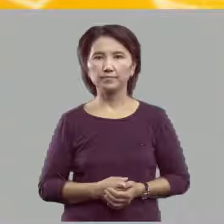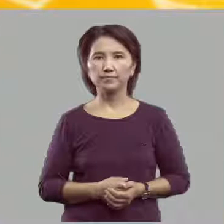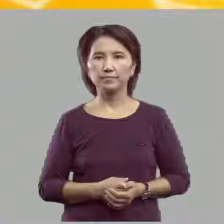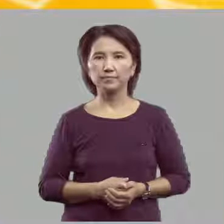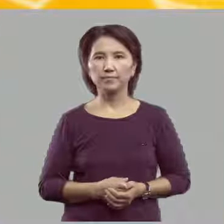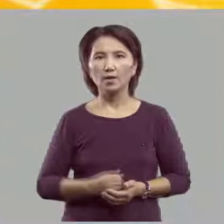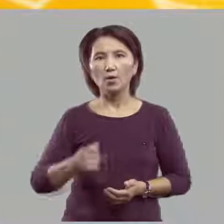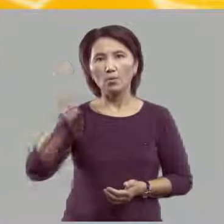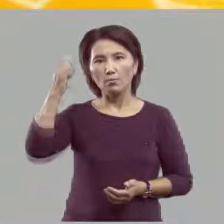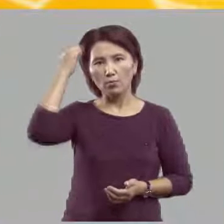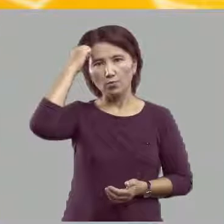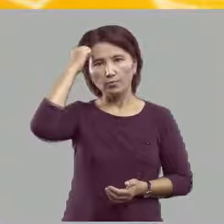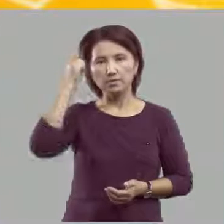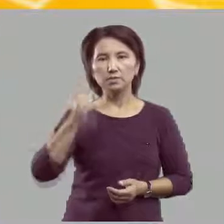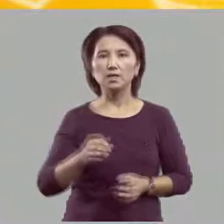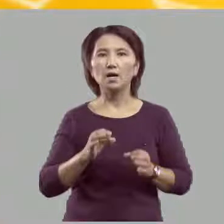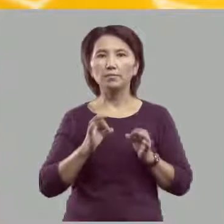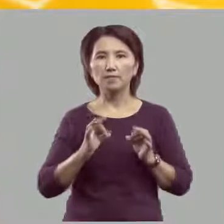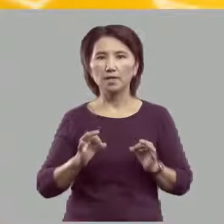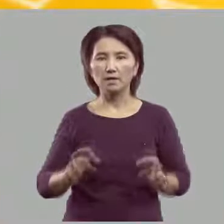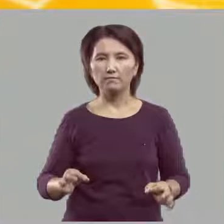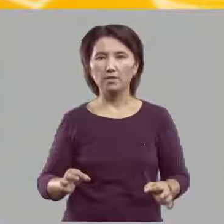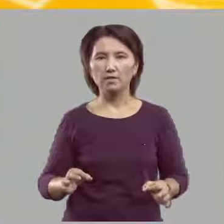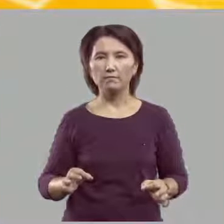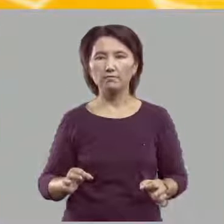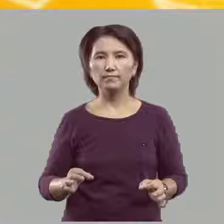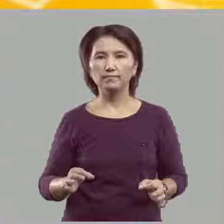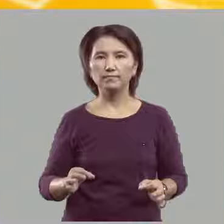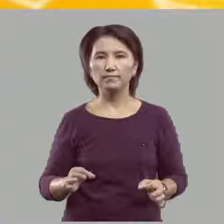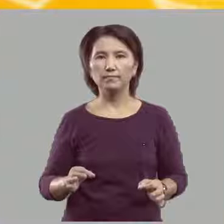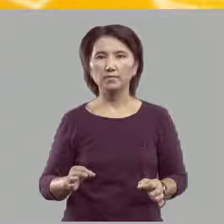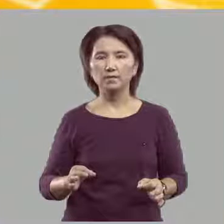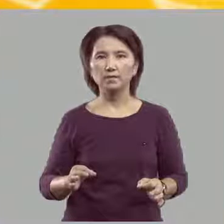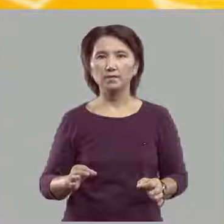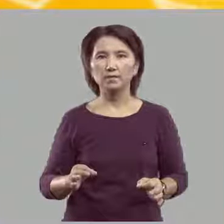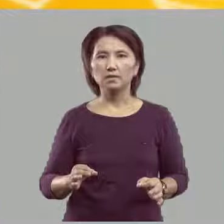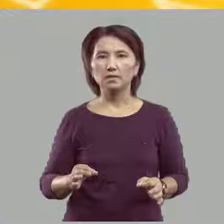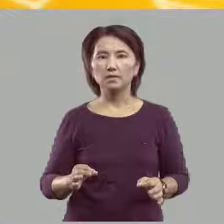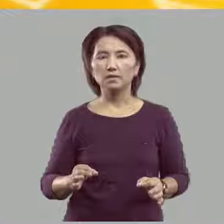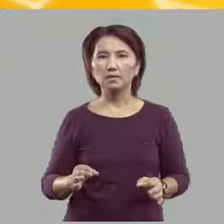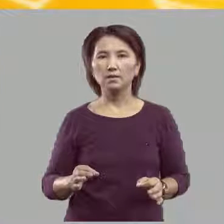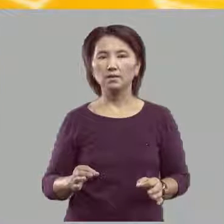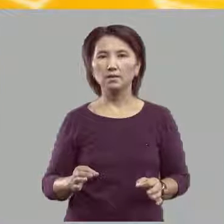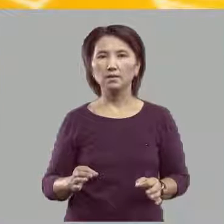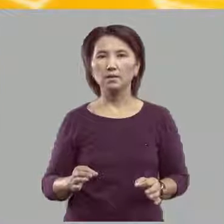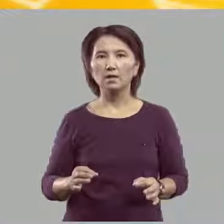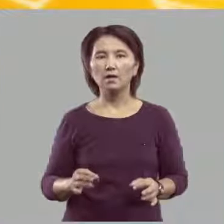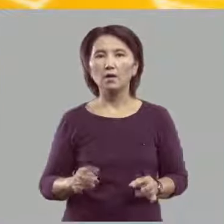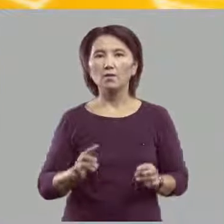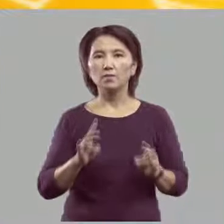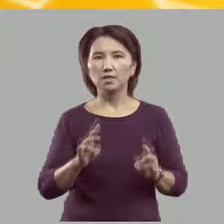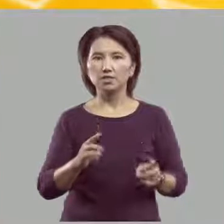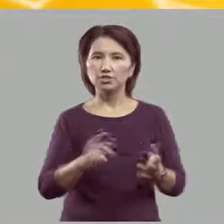Помните о правильном наклонном положении тетради.